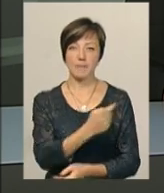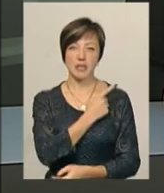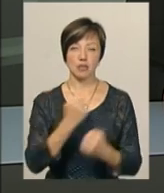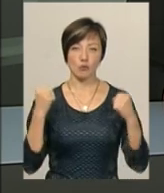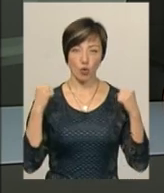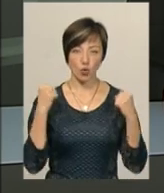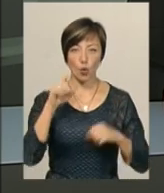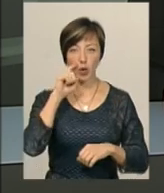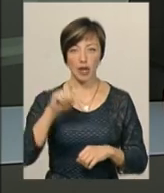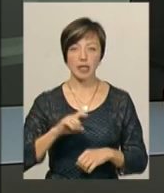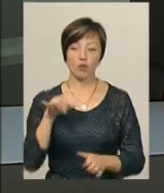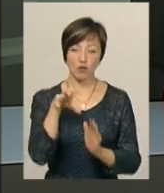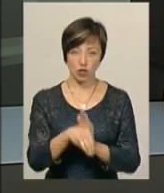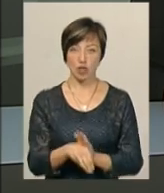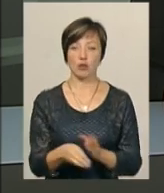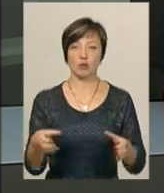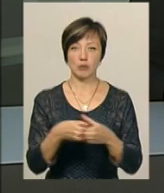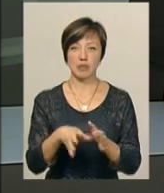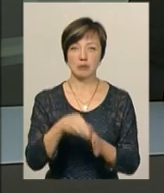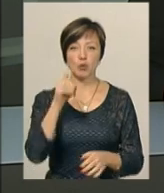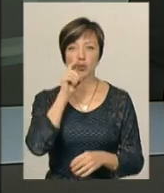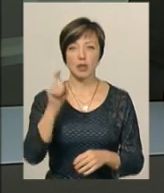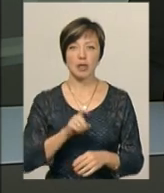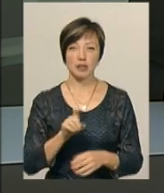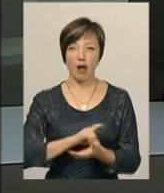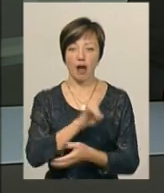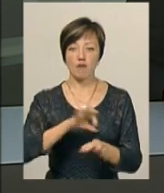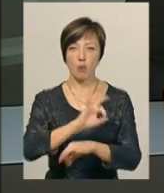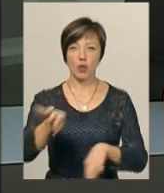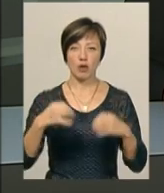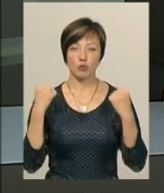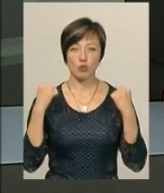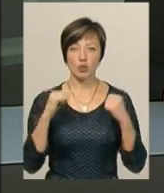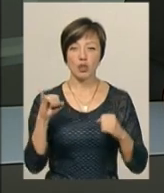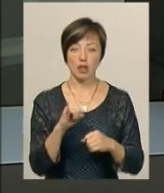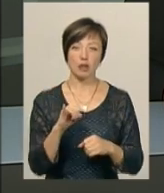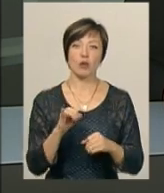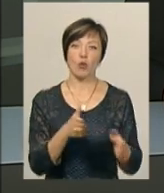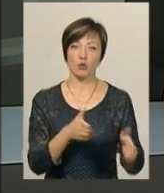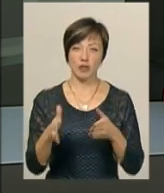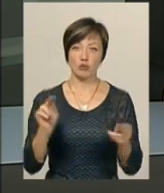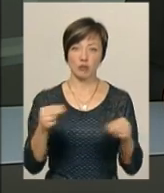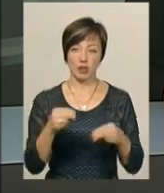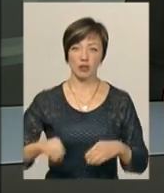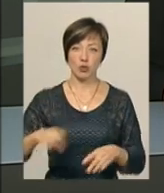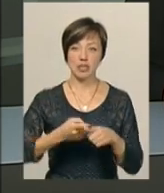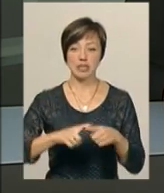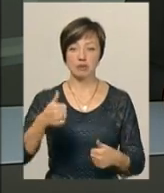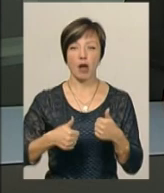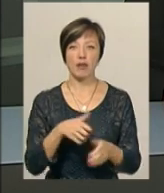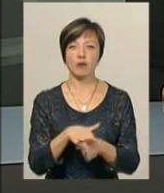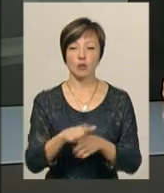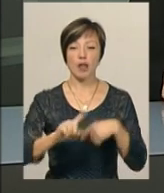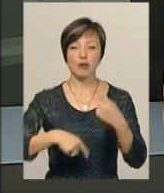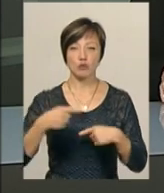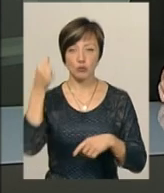майстри спорту України та увійшли до складу збірної України з авіамодельного спорту і готуватиметься до чемпіонату Європи. Ці змагання відбудуться